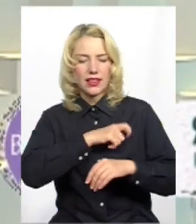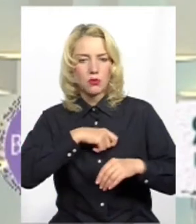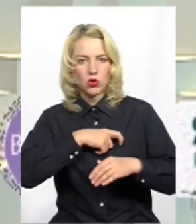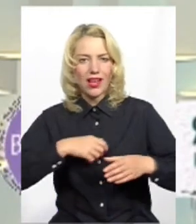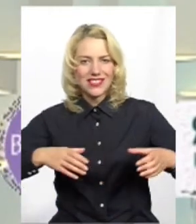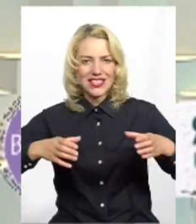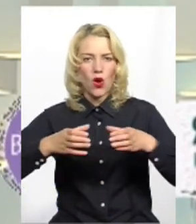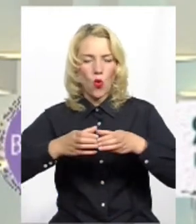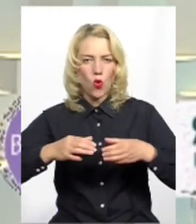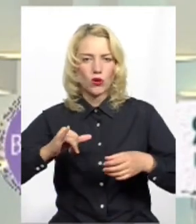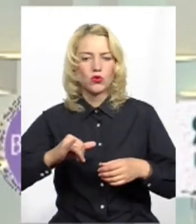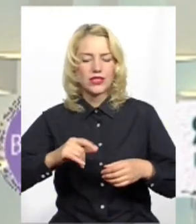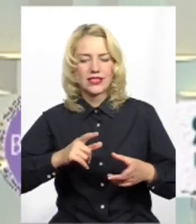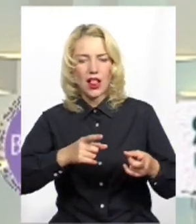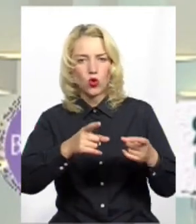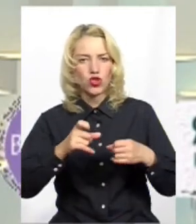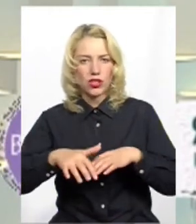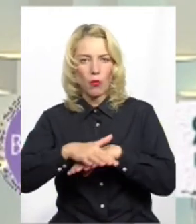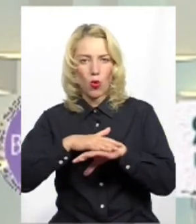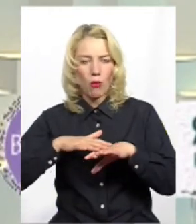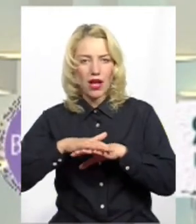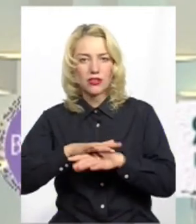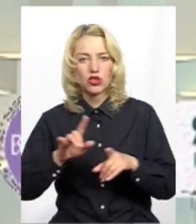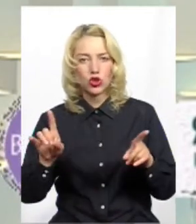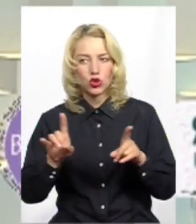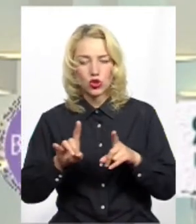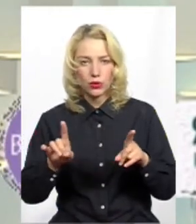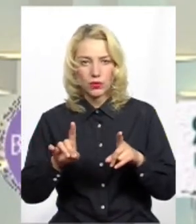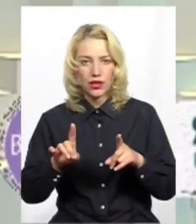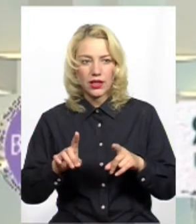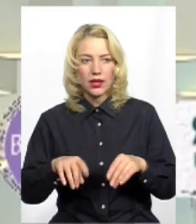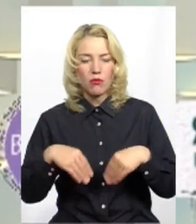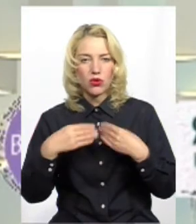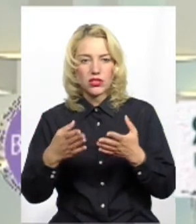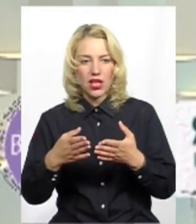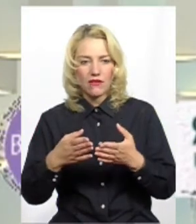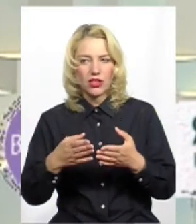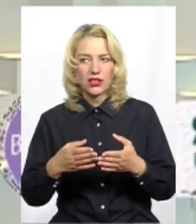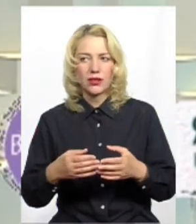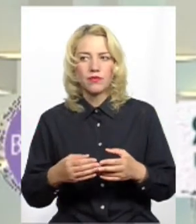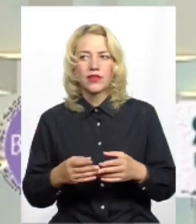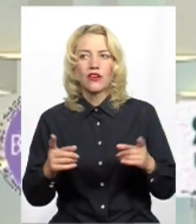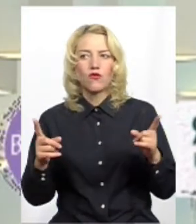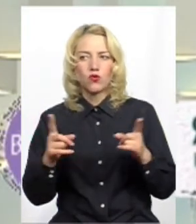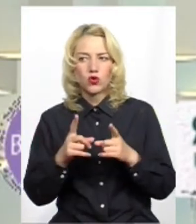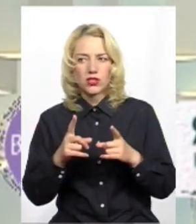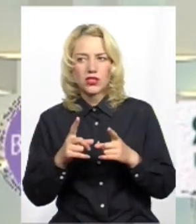корпус, так само з залученням громадськості, щоб поставити вузькі рамки